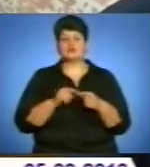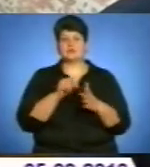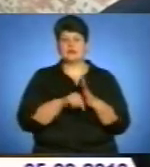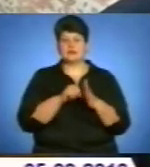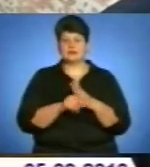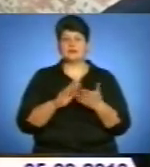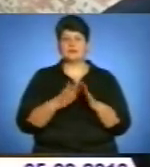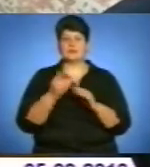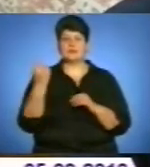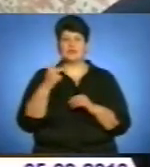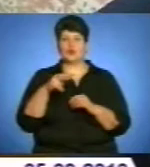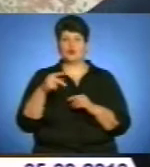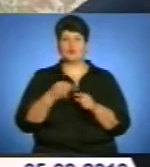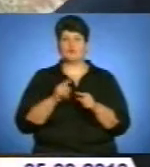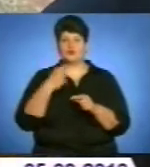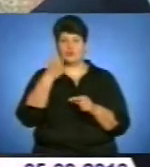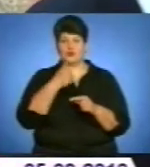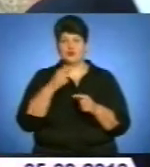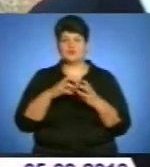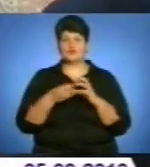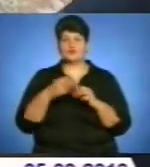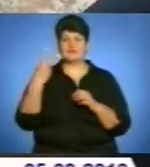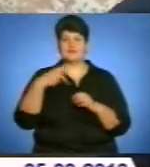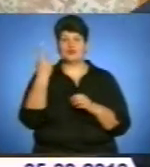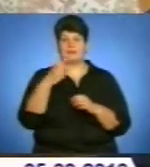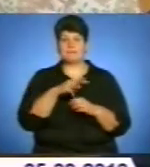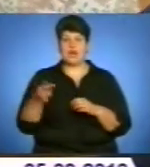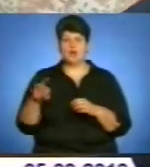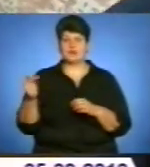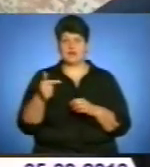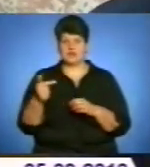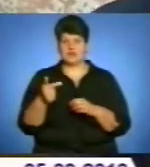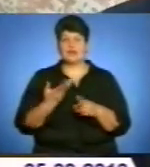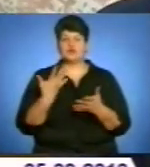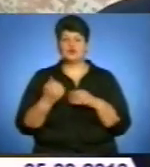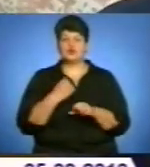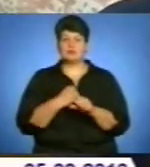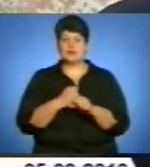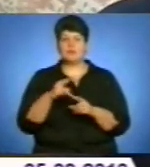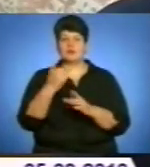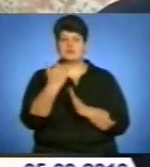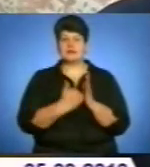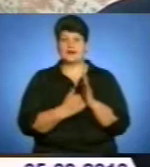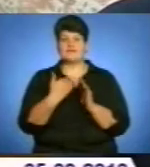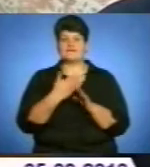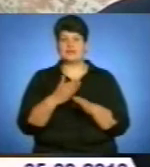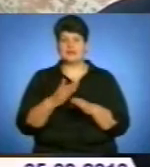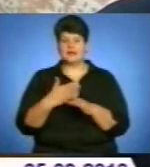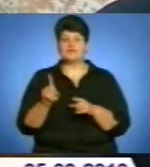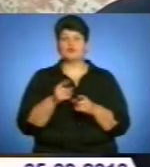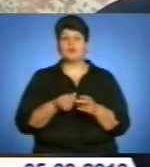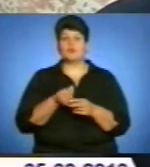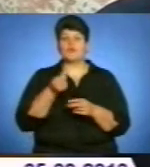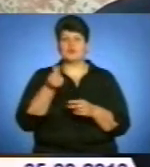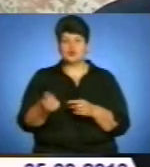станом на 1 лютого цього року в сумі майже 21 мільйон гривень. Якщо зробити по статтях видатків, що ми профінансували